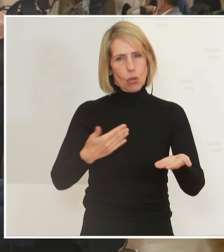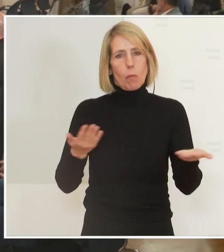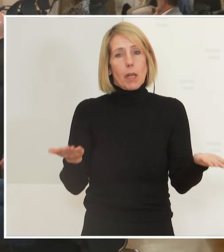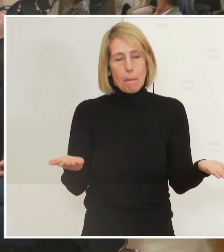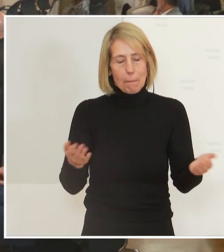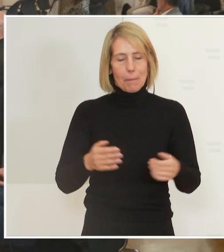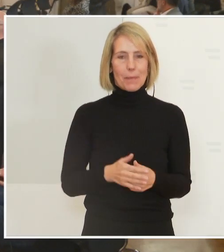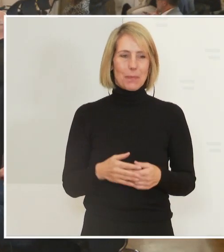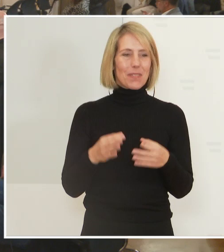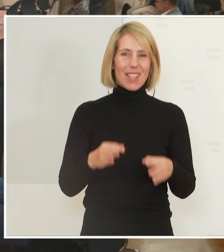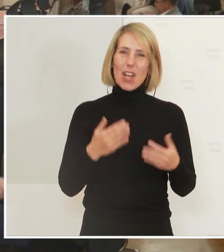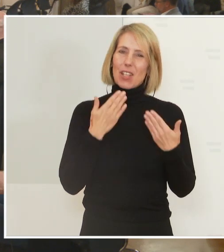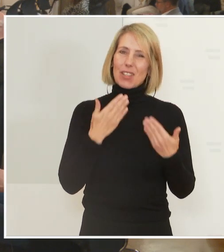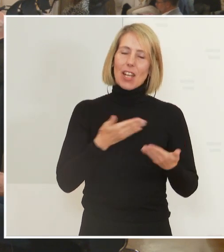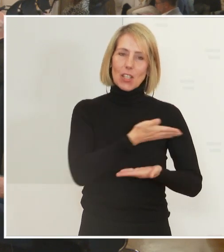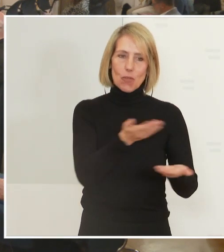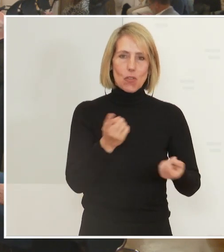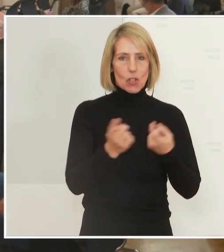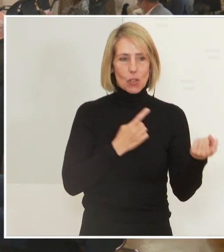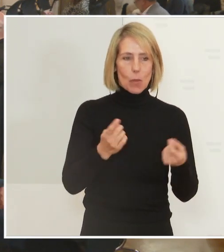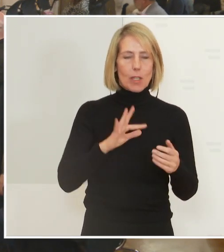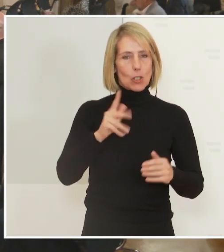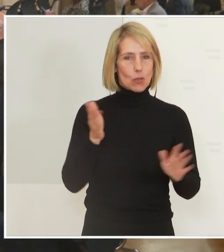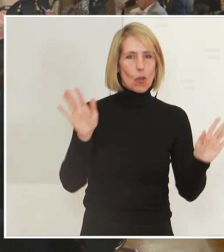Gut, Dankeschön für Ihr Kommen und einen schönen Abend.